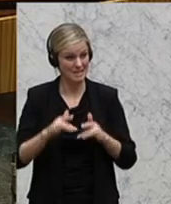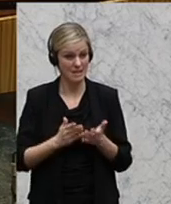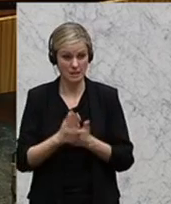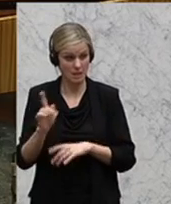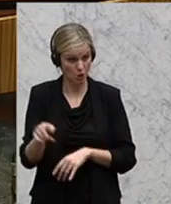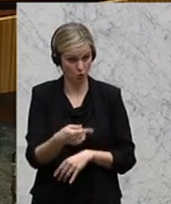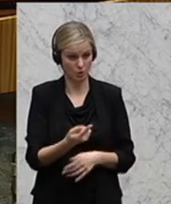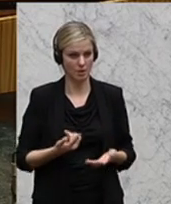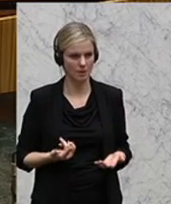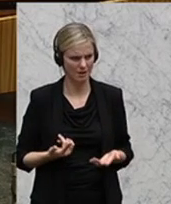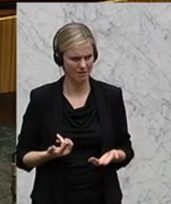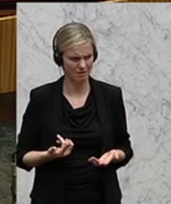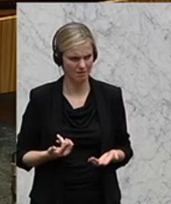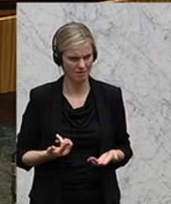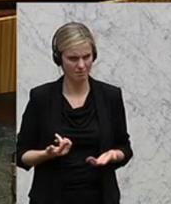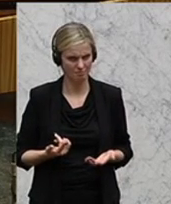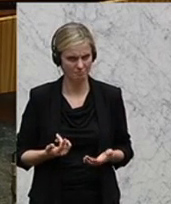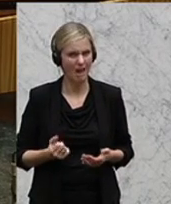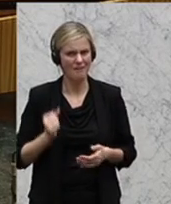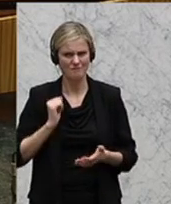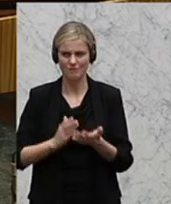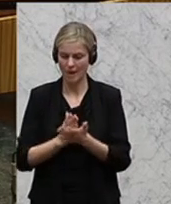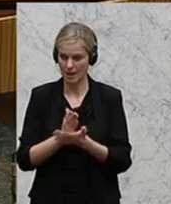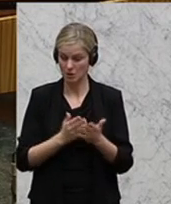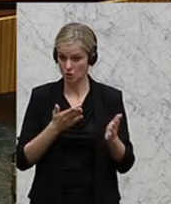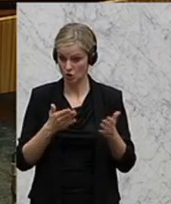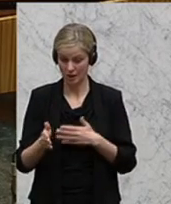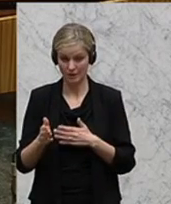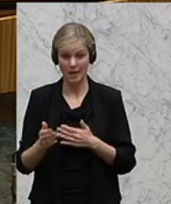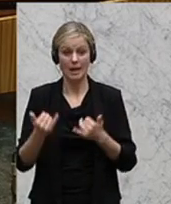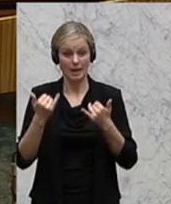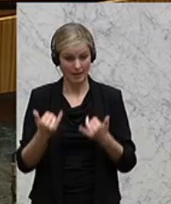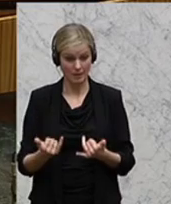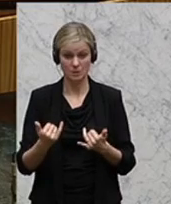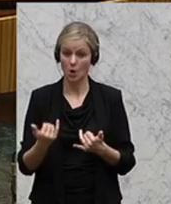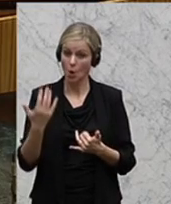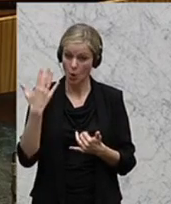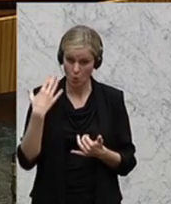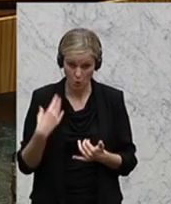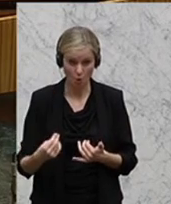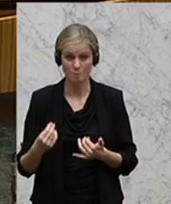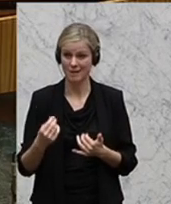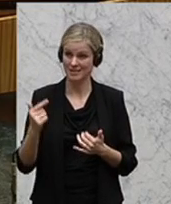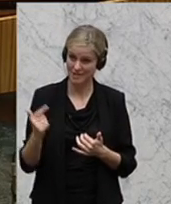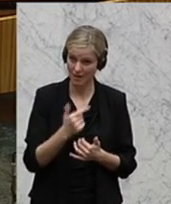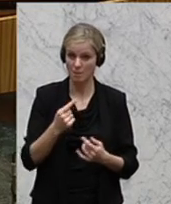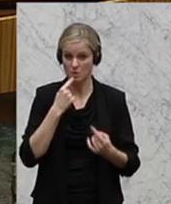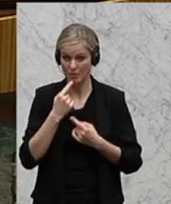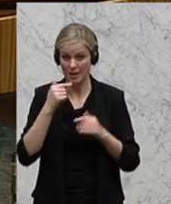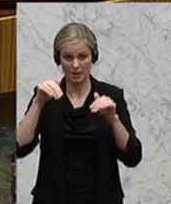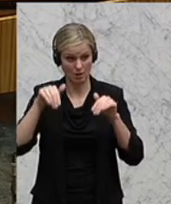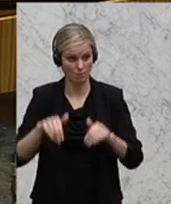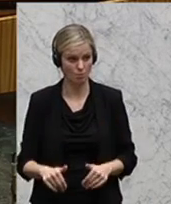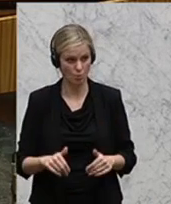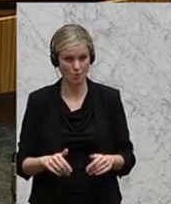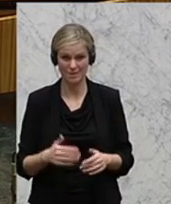einen gescheiterten Wehrdienst, über dessen Aufhebung wir ein zweites Mal mit Volksabstimmung reden müssen. Nach einer verheerenden